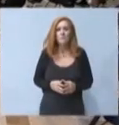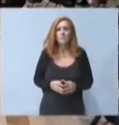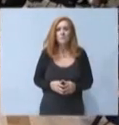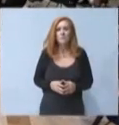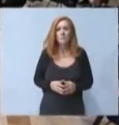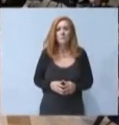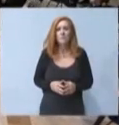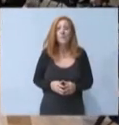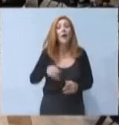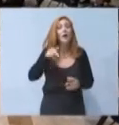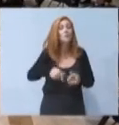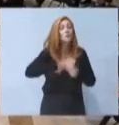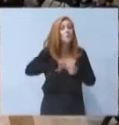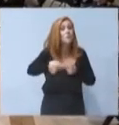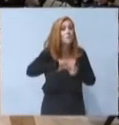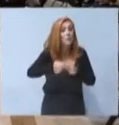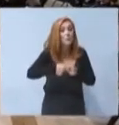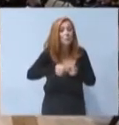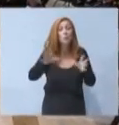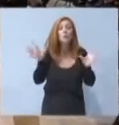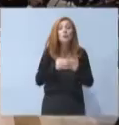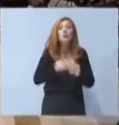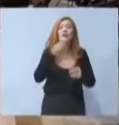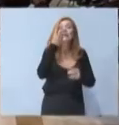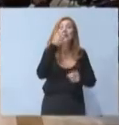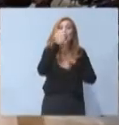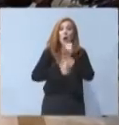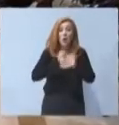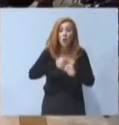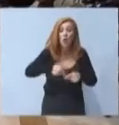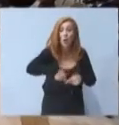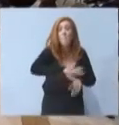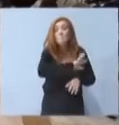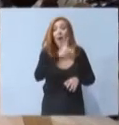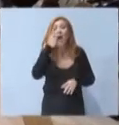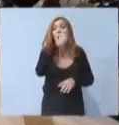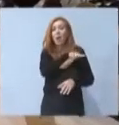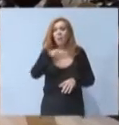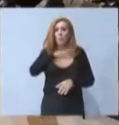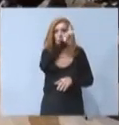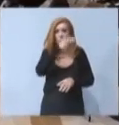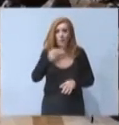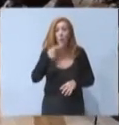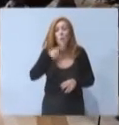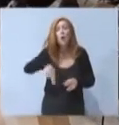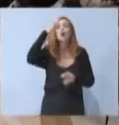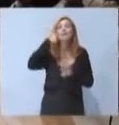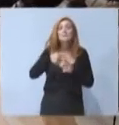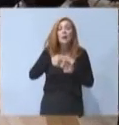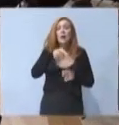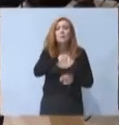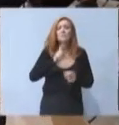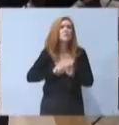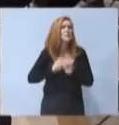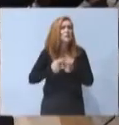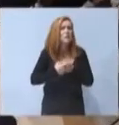Το μέτρο αυτό θα ισχύσει για τρία χρόνια, για ποσό, ως ένα εκατομμύριο ευρώ. Είναι πάρα πολύ σημαντικό οι εταιρείες αυτές, που είναι